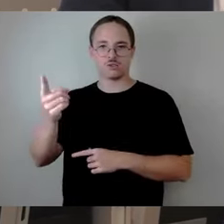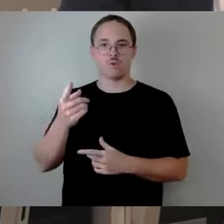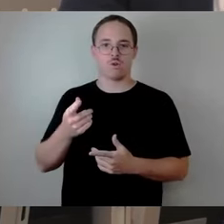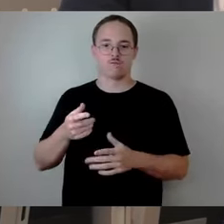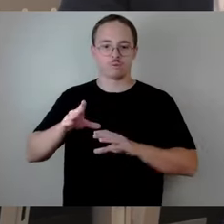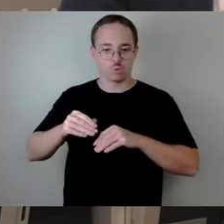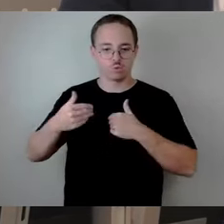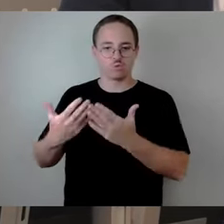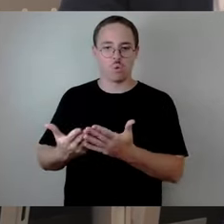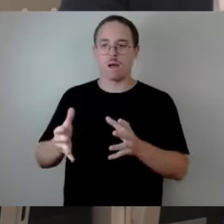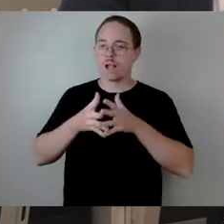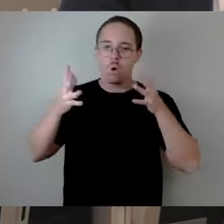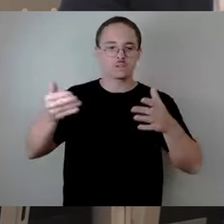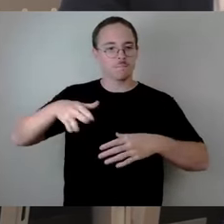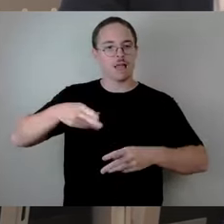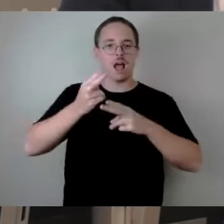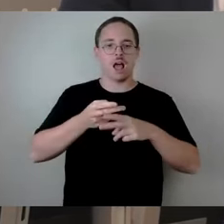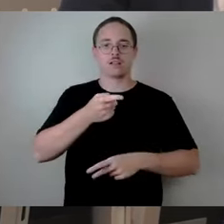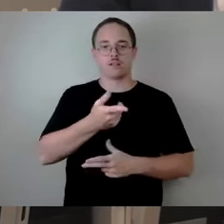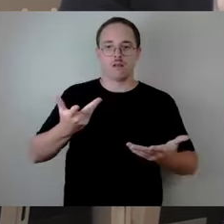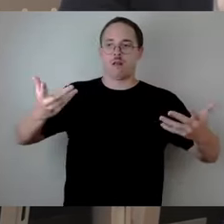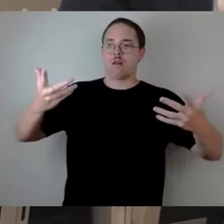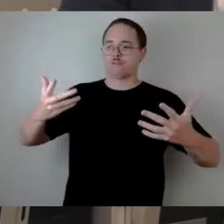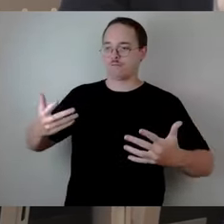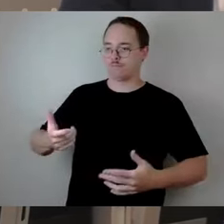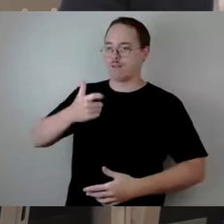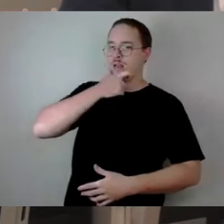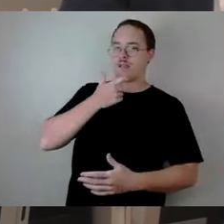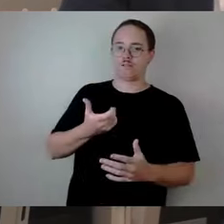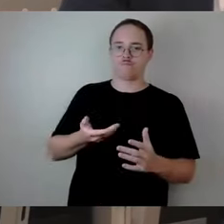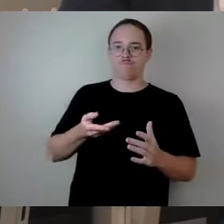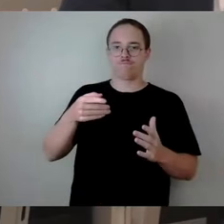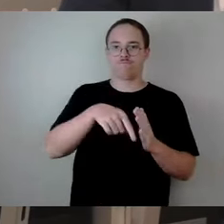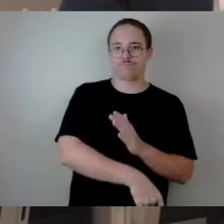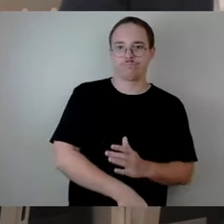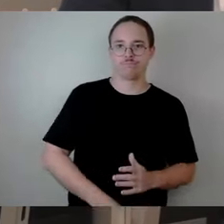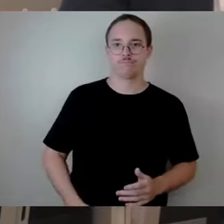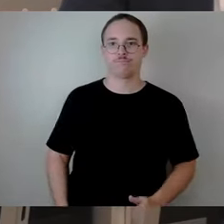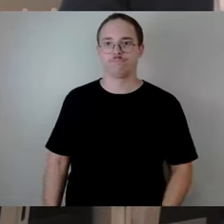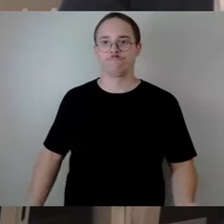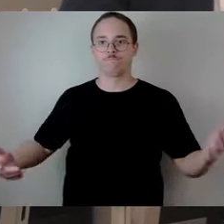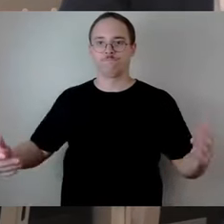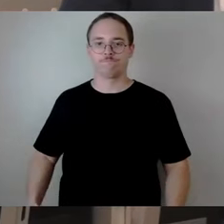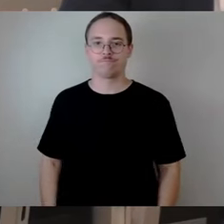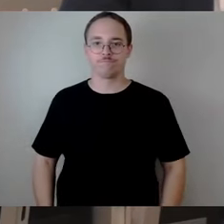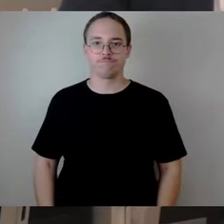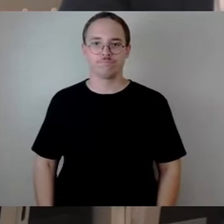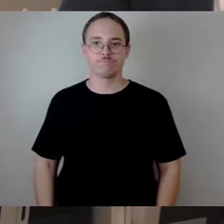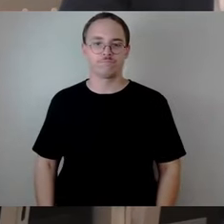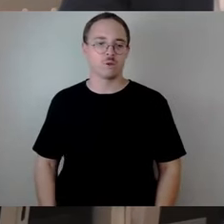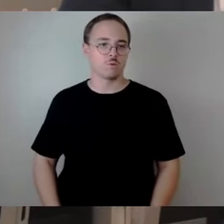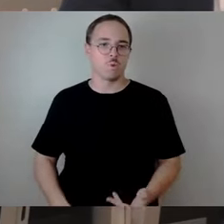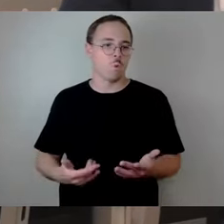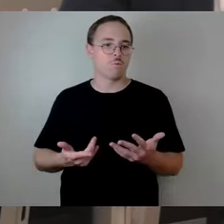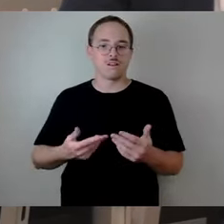Und die große Mehrheit bleibt wieder außen vor. Das ist genau das, was Sie machen. Das ist der Fehler in der Verkehrspolitik in Dresden,